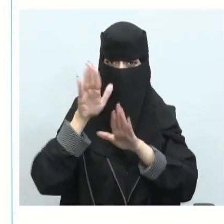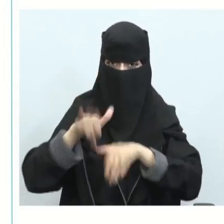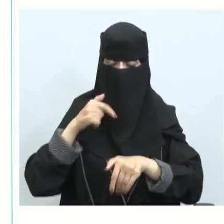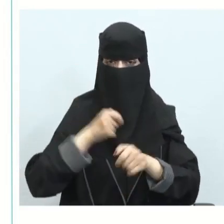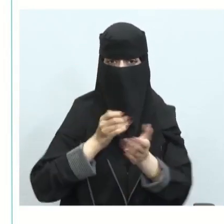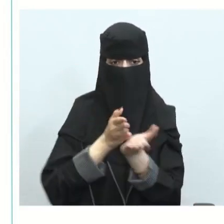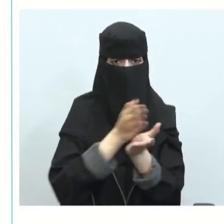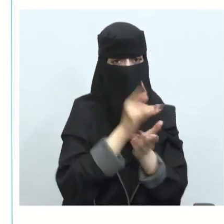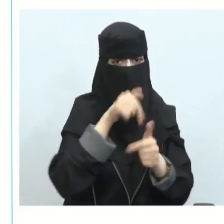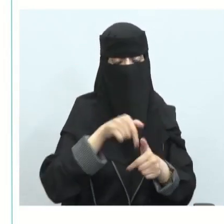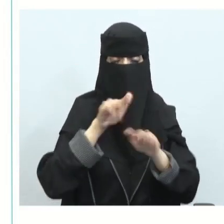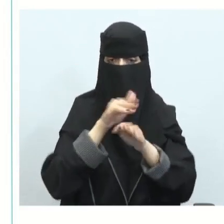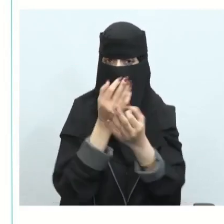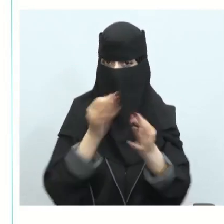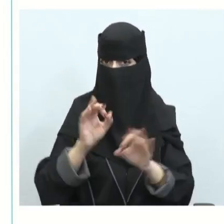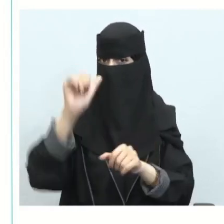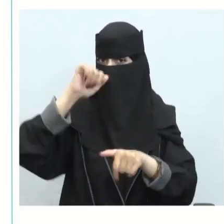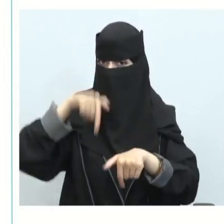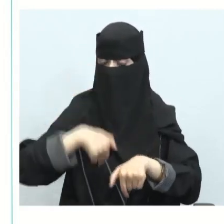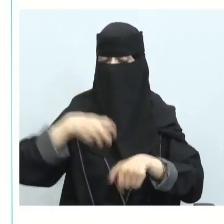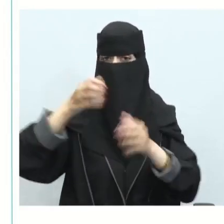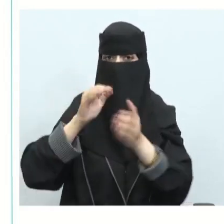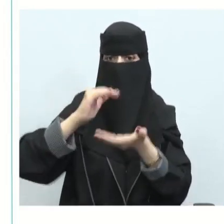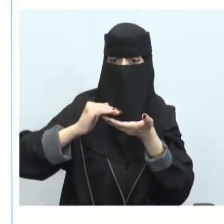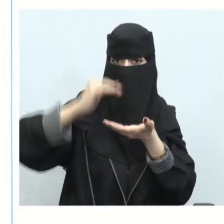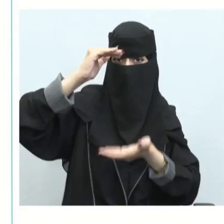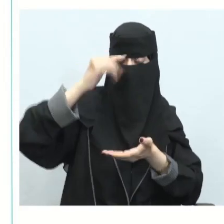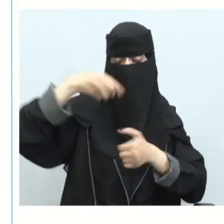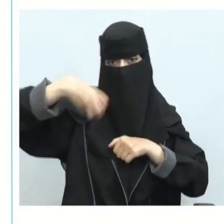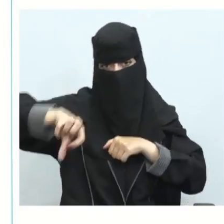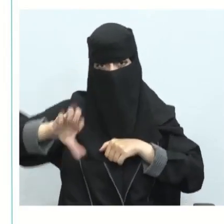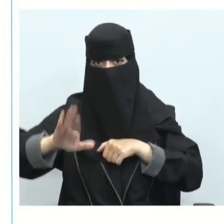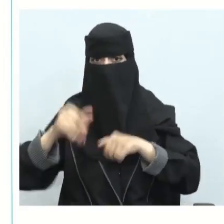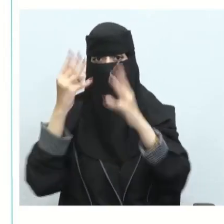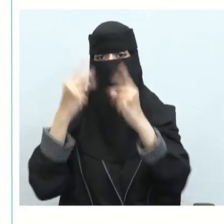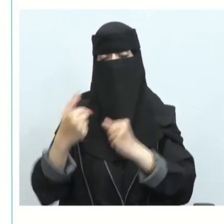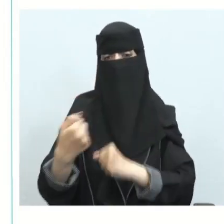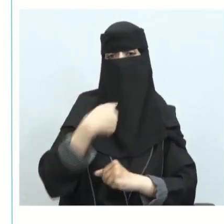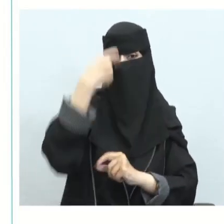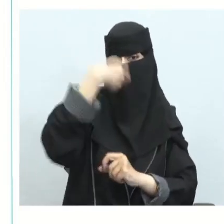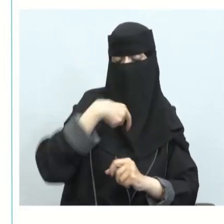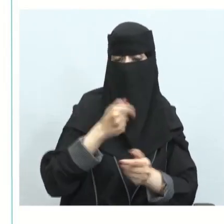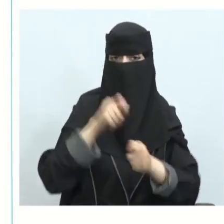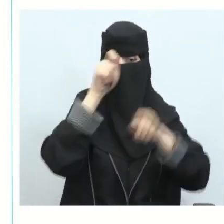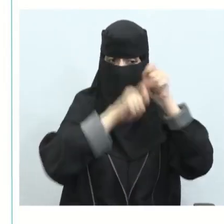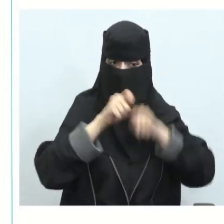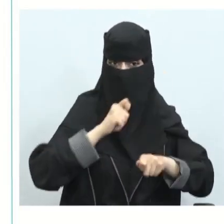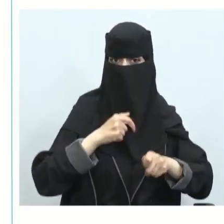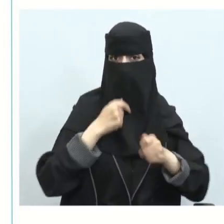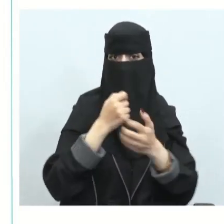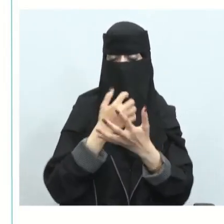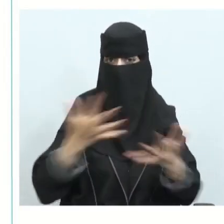المناسبات العامة بكمية ونوعية مناسبة أيضا لا يكون هناك إسراف أو استهلاك أكثر مما يجب